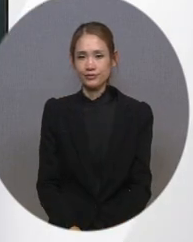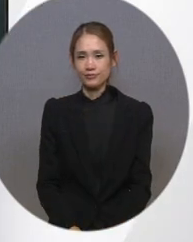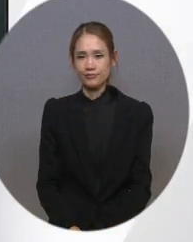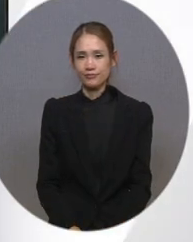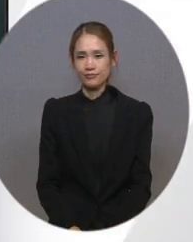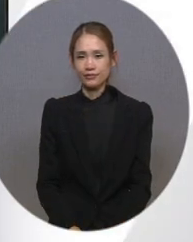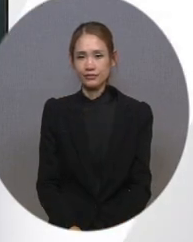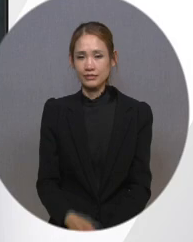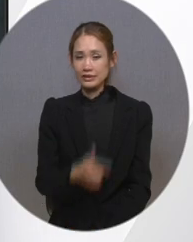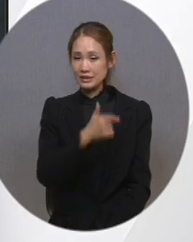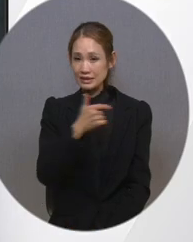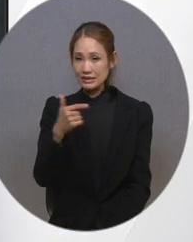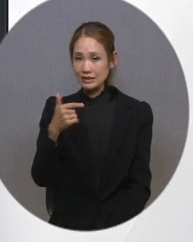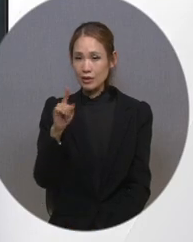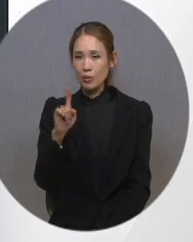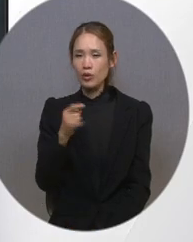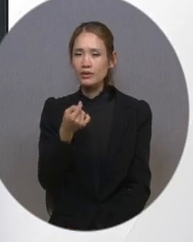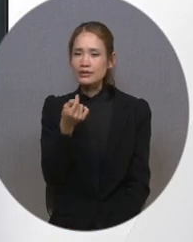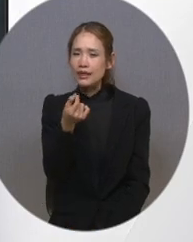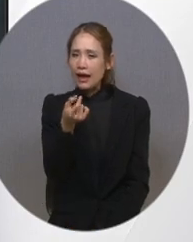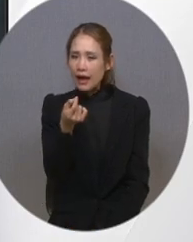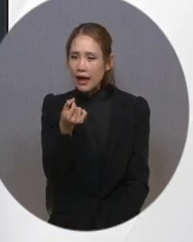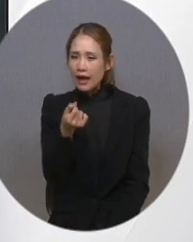자막 크기는 매우 작게